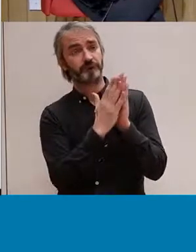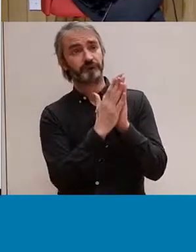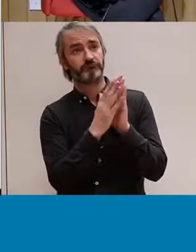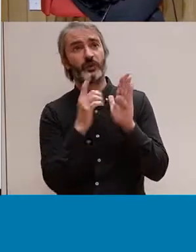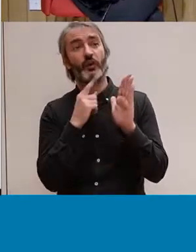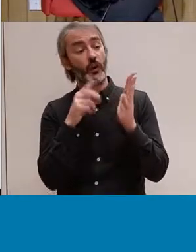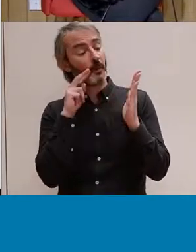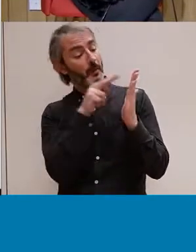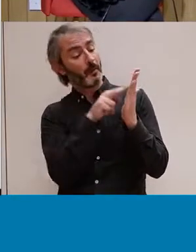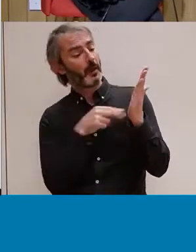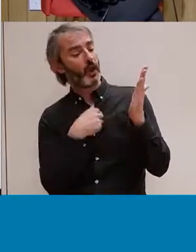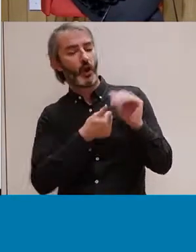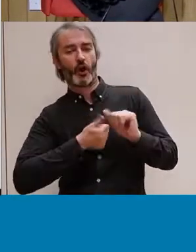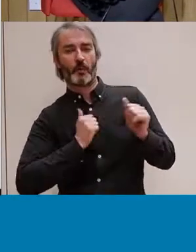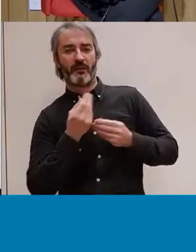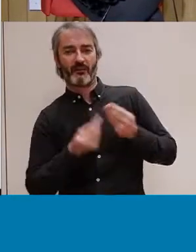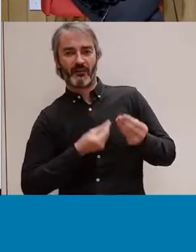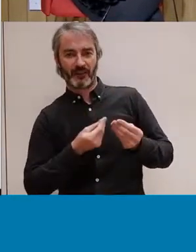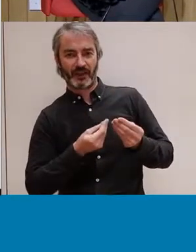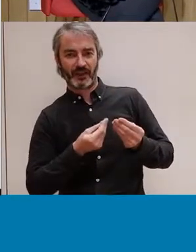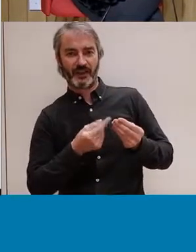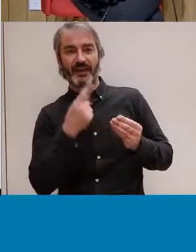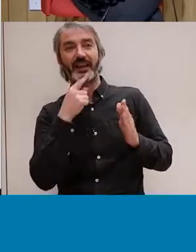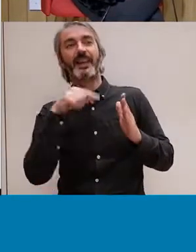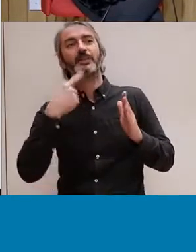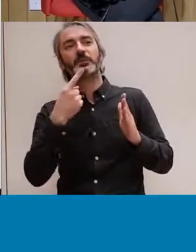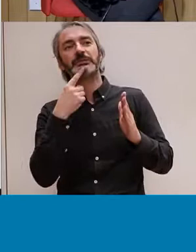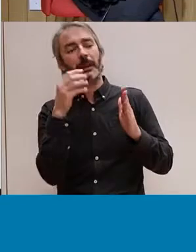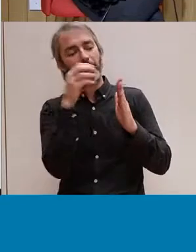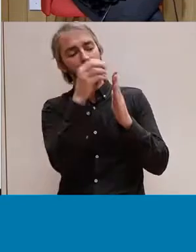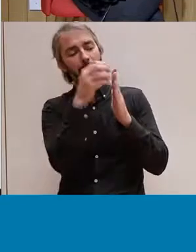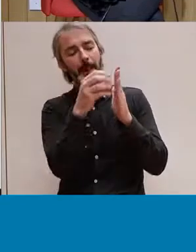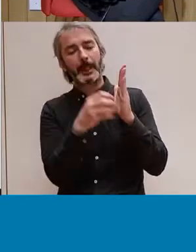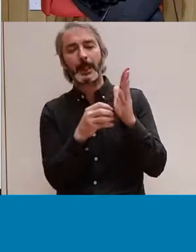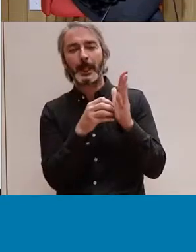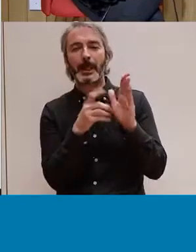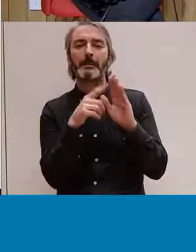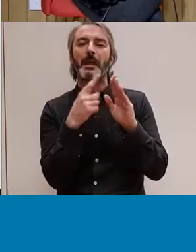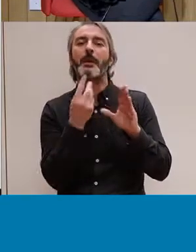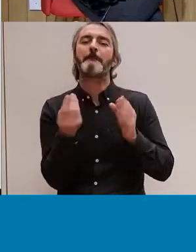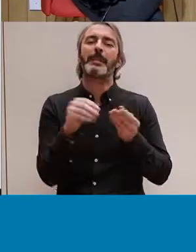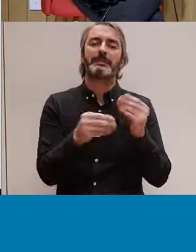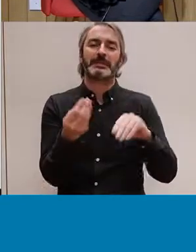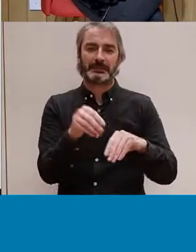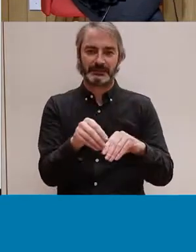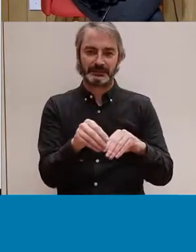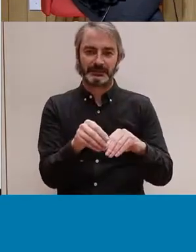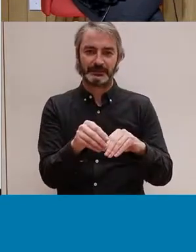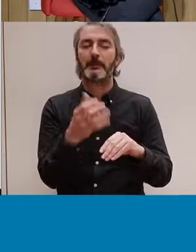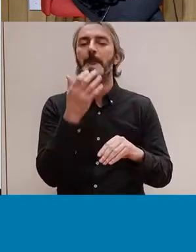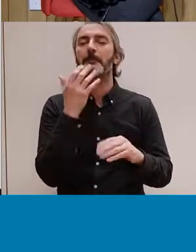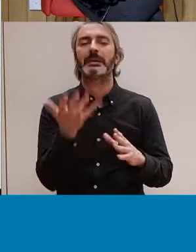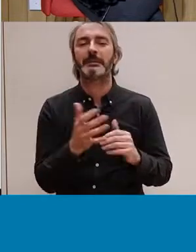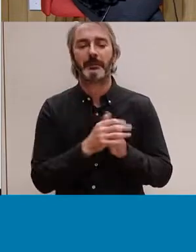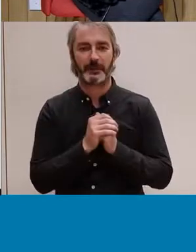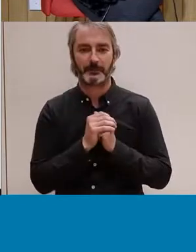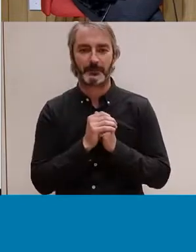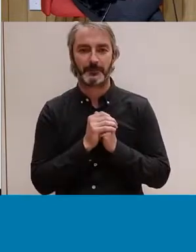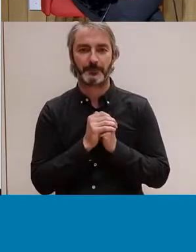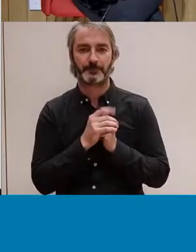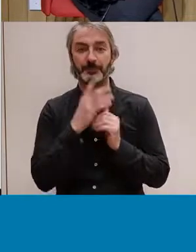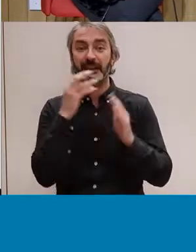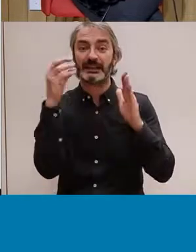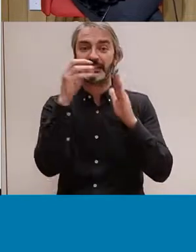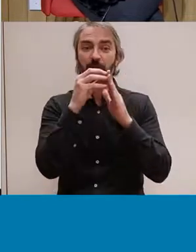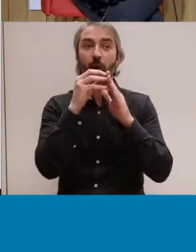fer i unes icones que són complementàries o descriptives. Complementàries vol dir, com per exemple, el